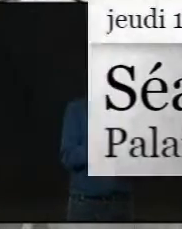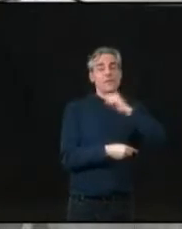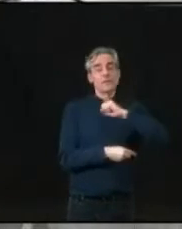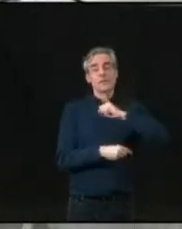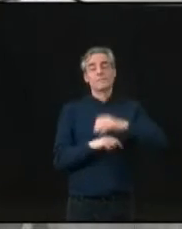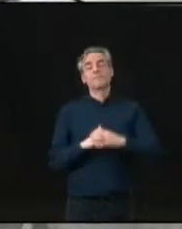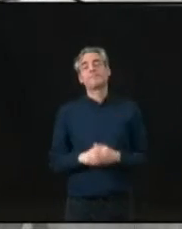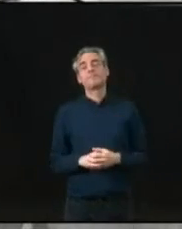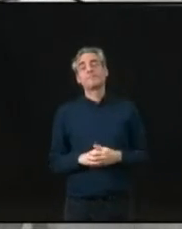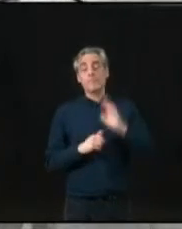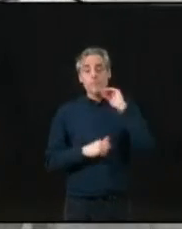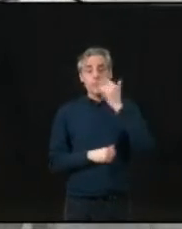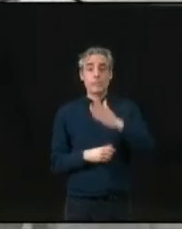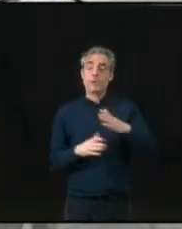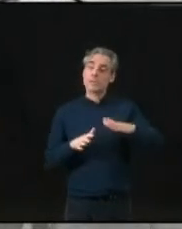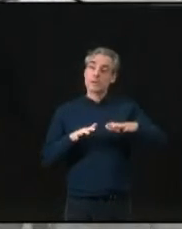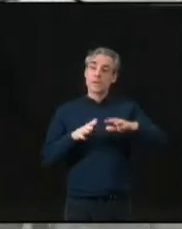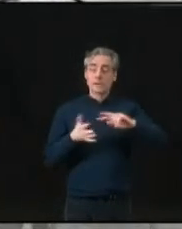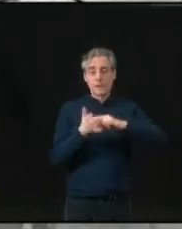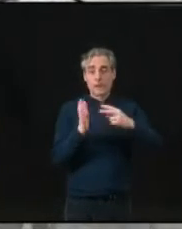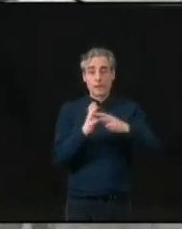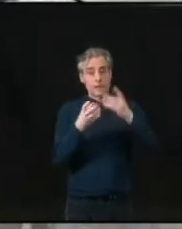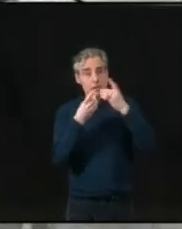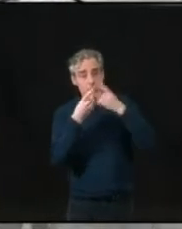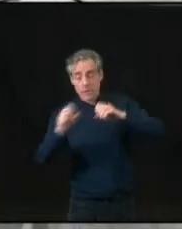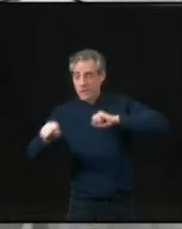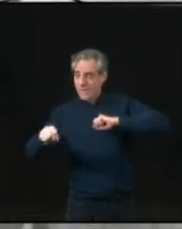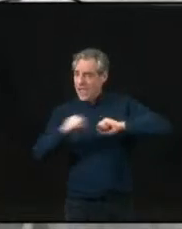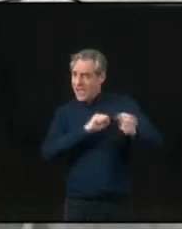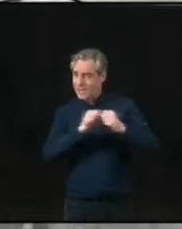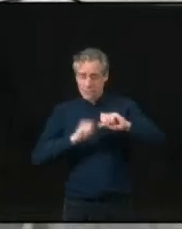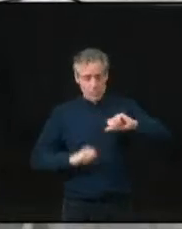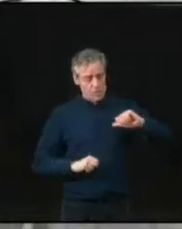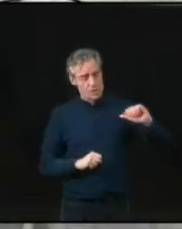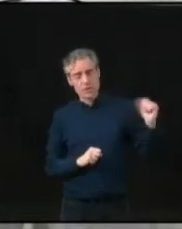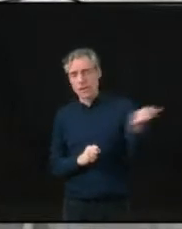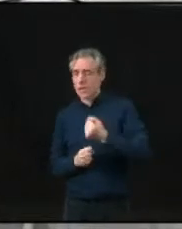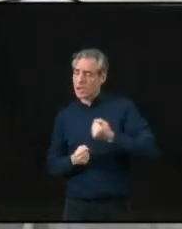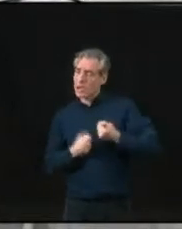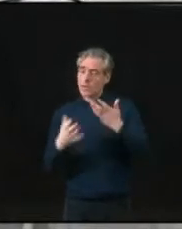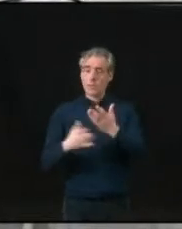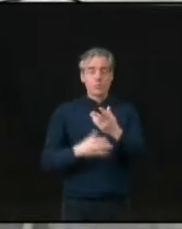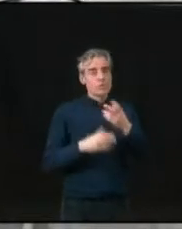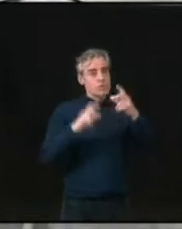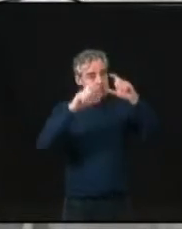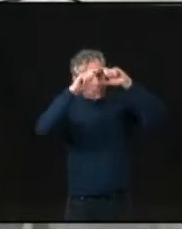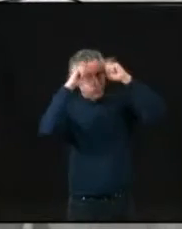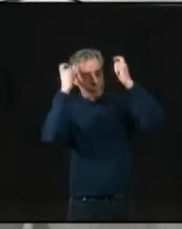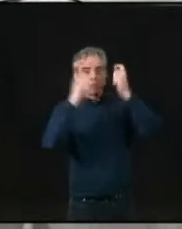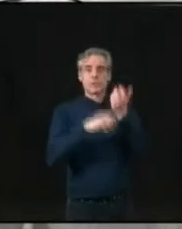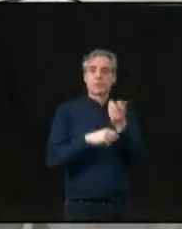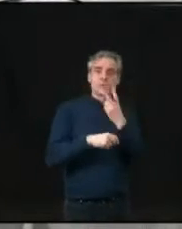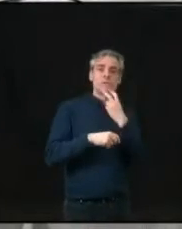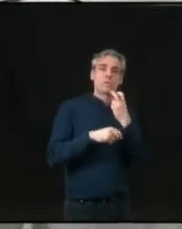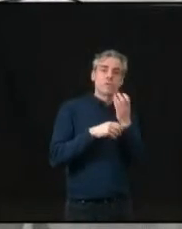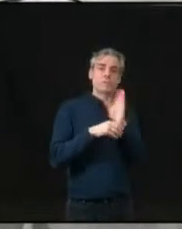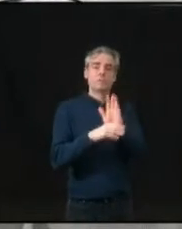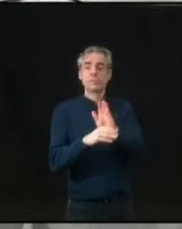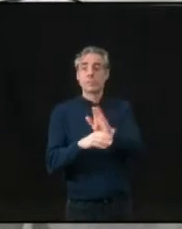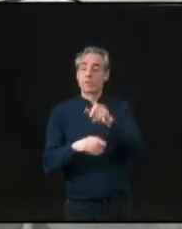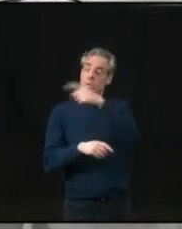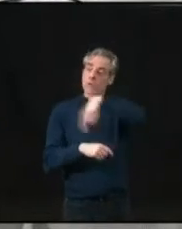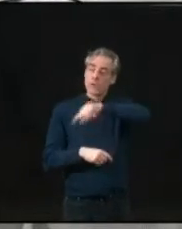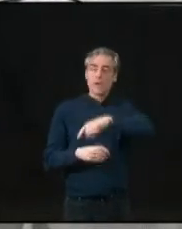Une pratique démocratique active permet à chacun de révéler sa vocation citoyenne. La paresse démocratique des élus